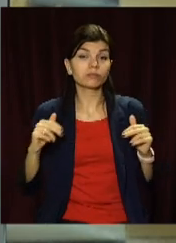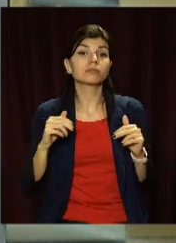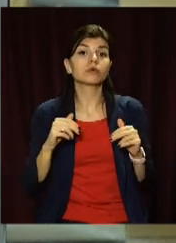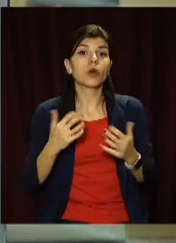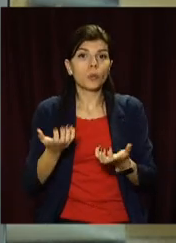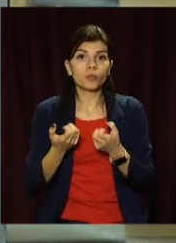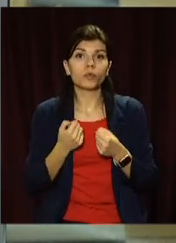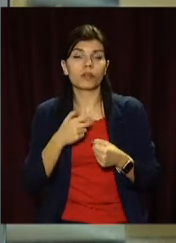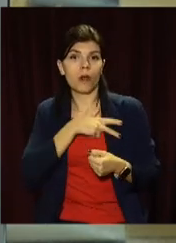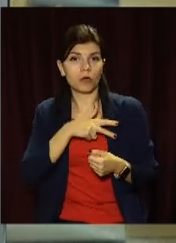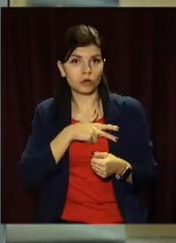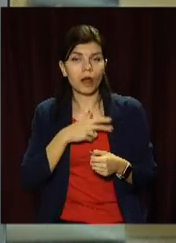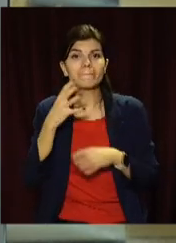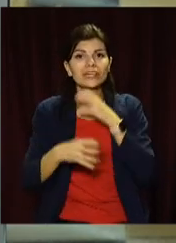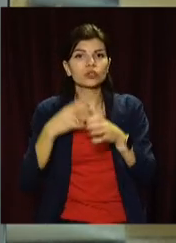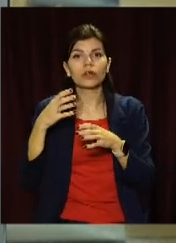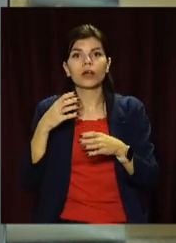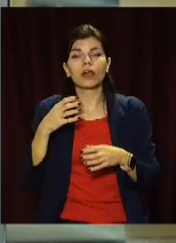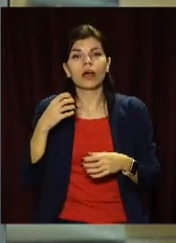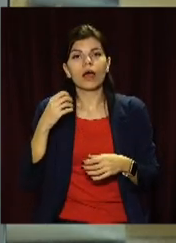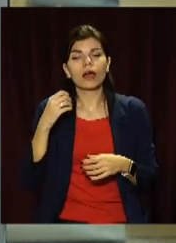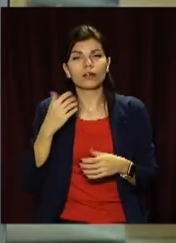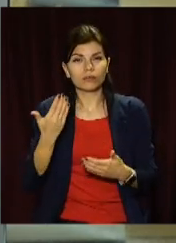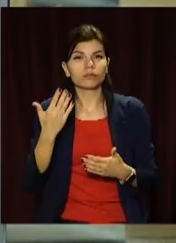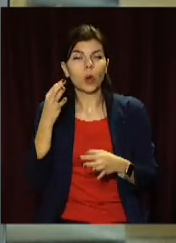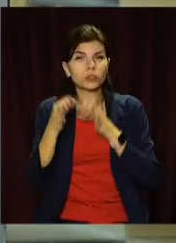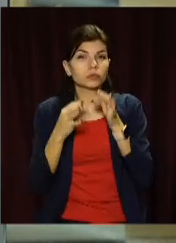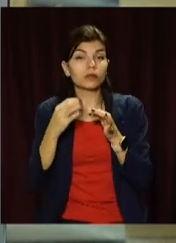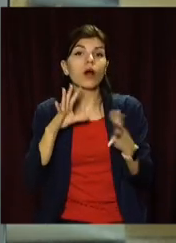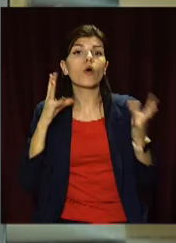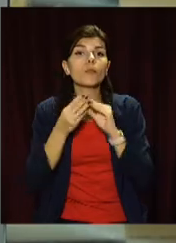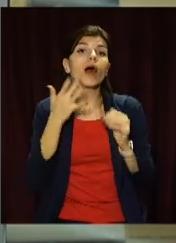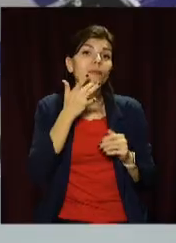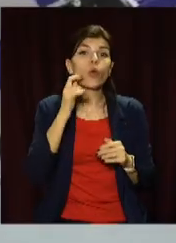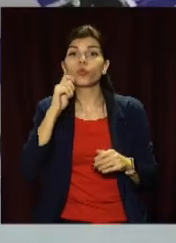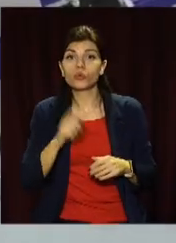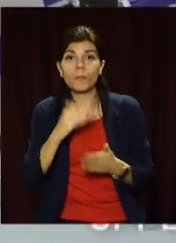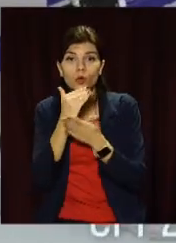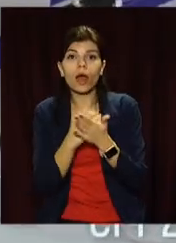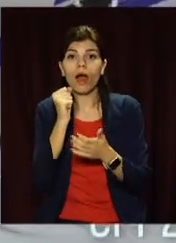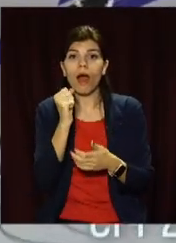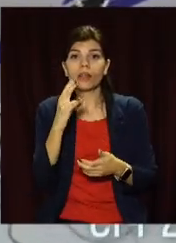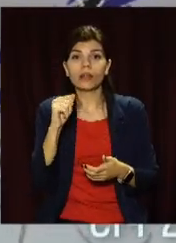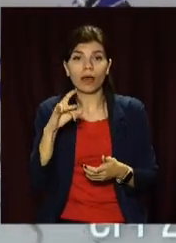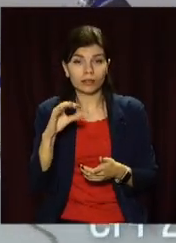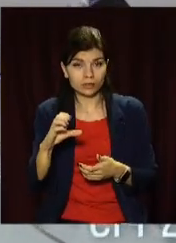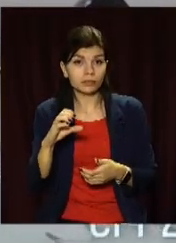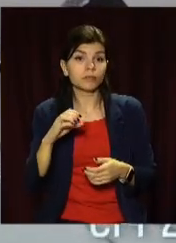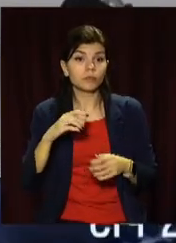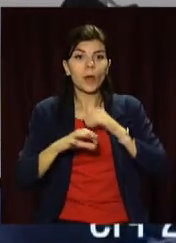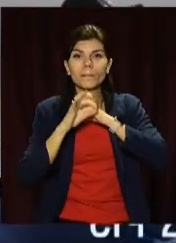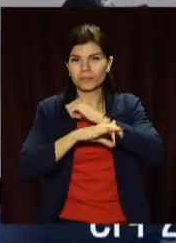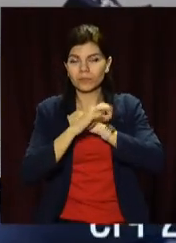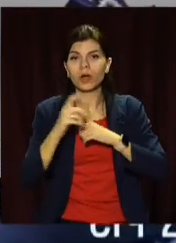отримали престижну нагороду Міжнародної академії космонавтики. За спільною американо-українською програмою «Антарес» та КБ «Південне» розробили